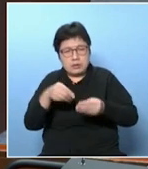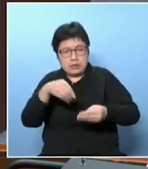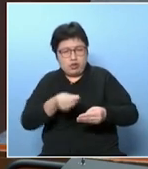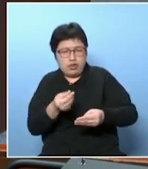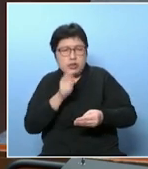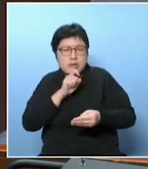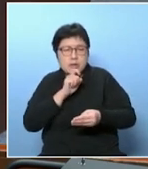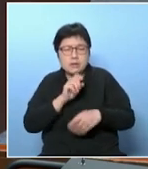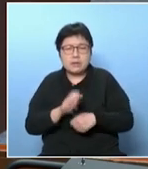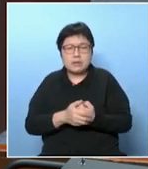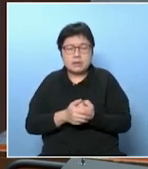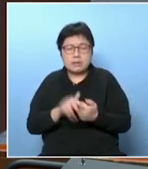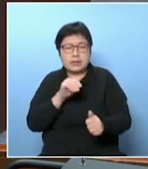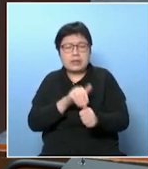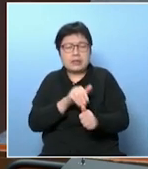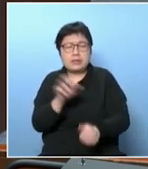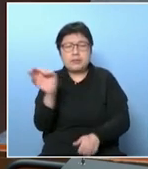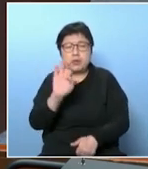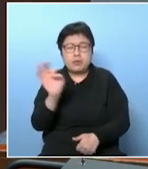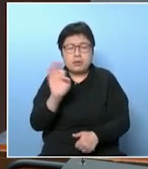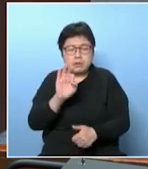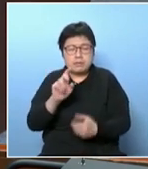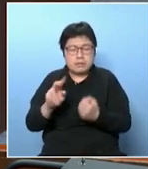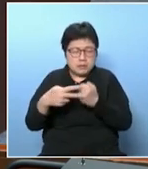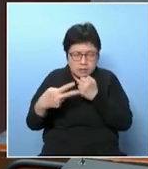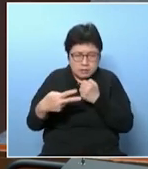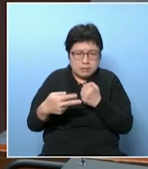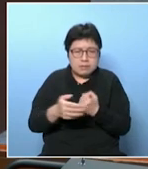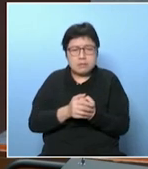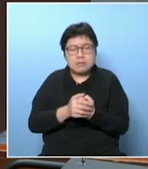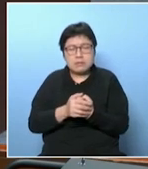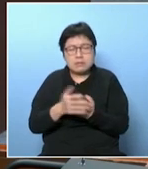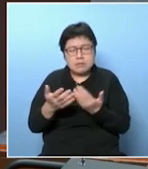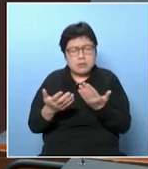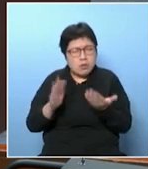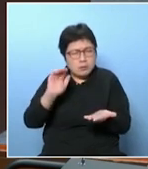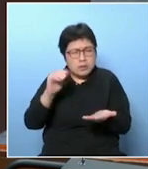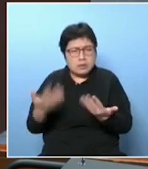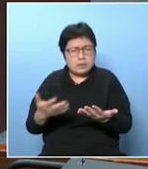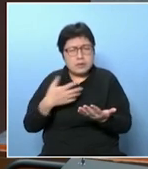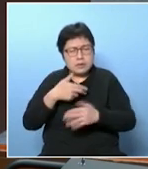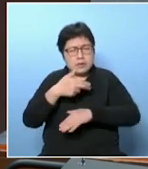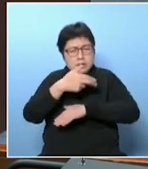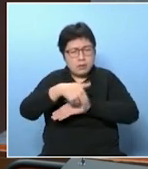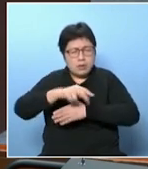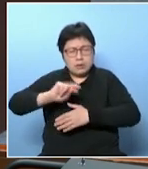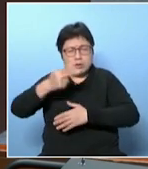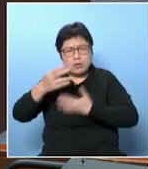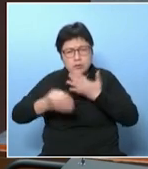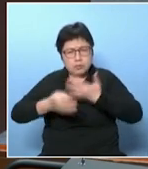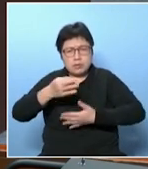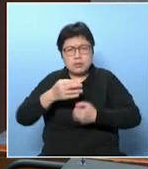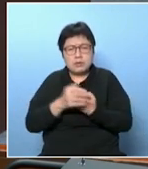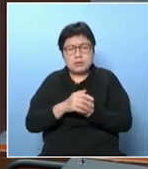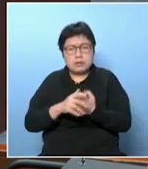錢的但是沒有一個提示這個完全沒有這是第二第三,就是可不可以這次我們優化這個長者醫療券其實這